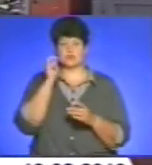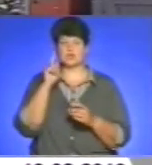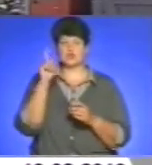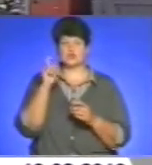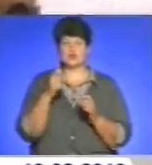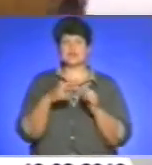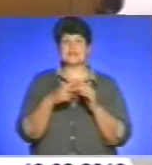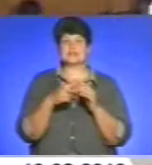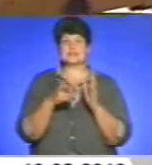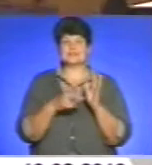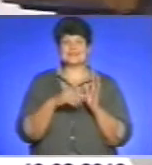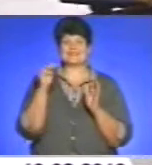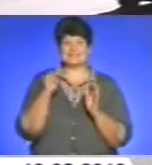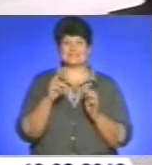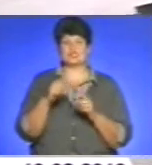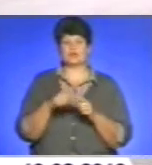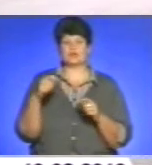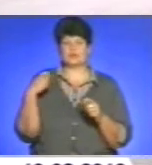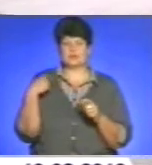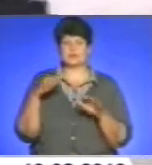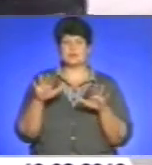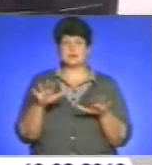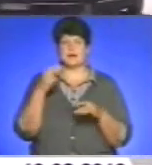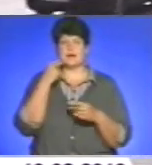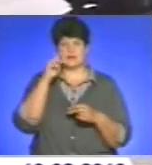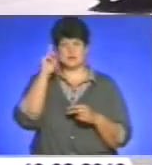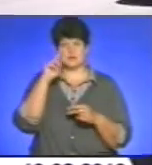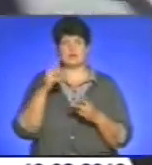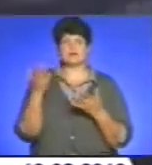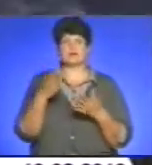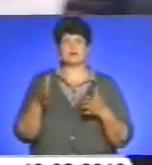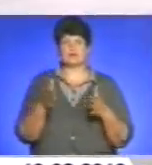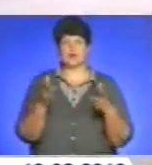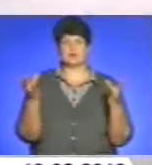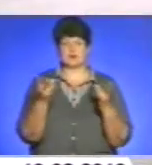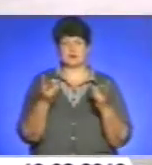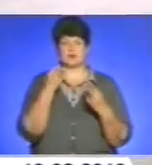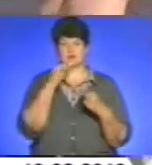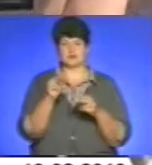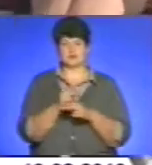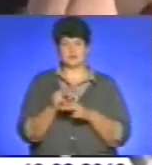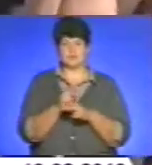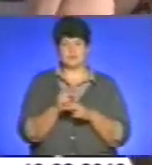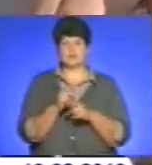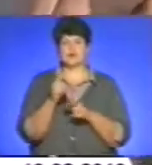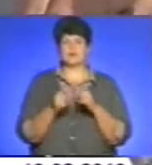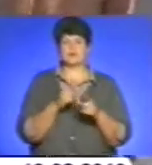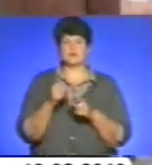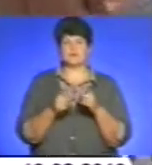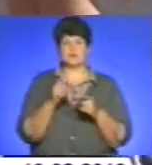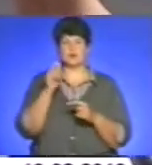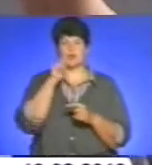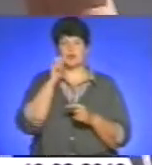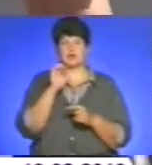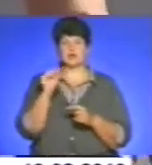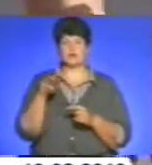тисяч кілометрів. В «Укравтодорі» впевнені, на місцях краще знають, які дороги в першу чергу потребують уваги. Реорганізувати «Укравтодор» планують